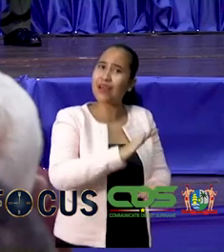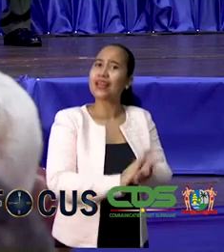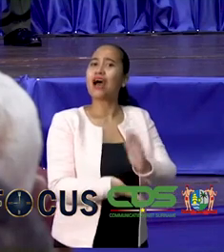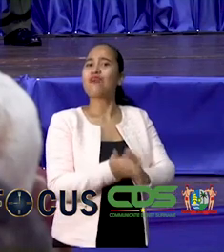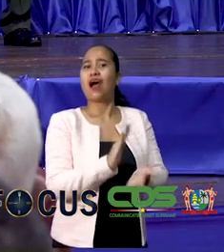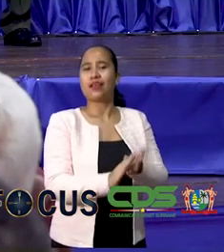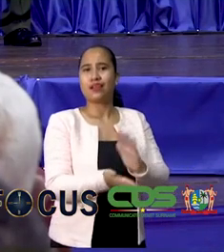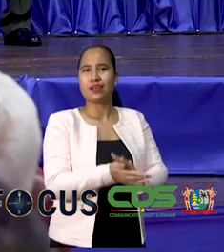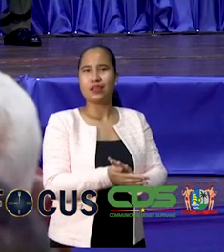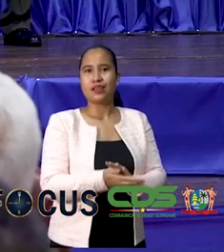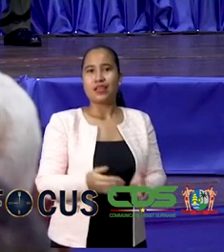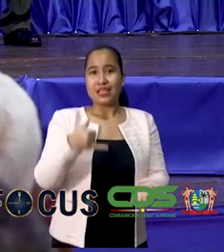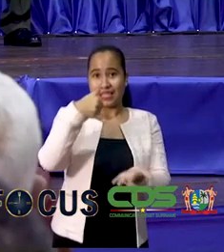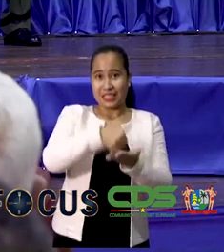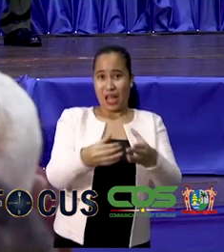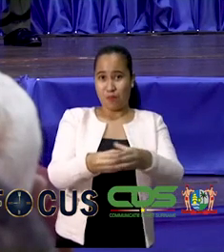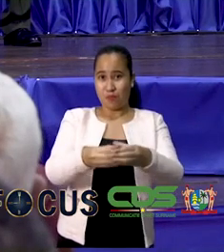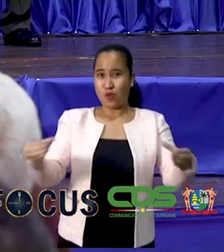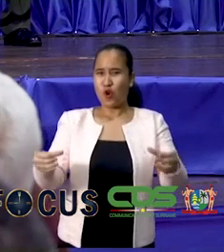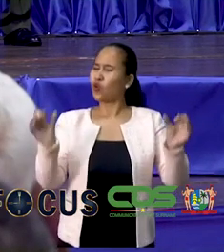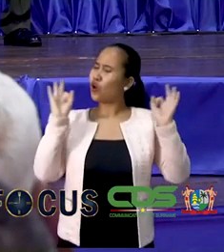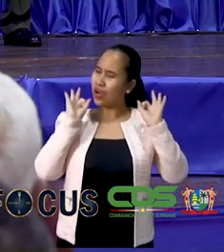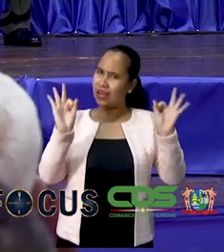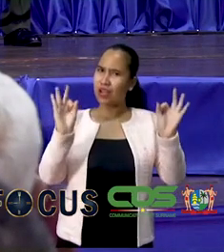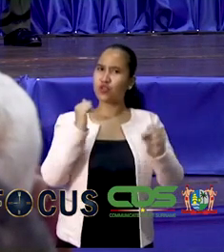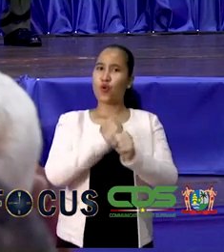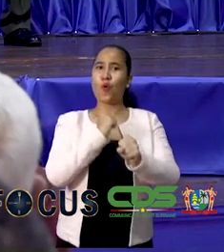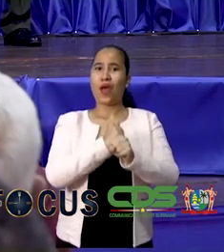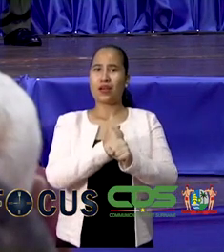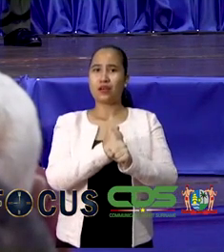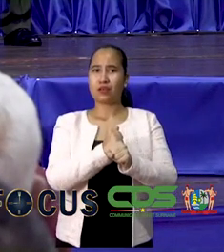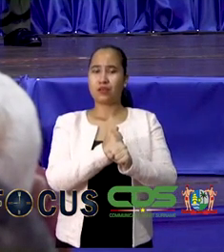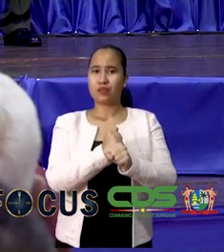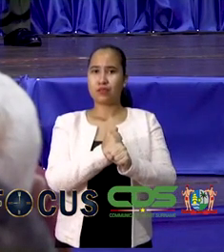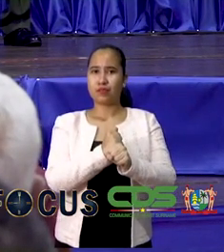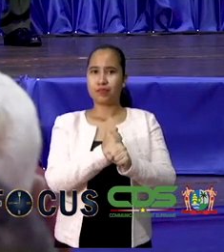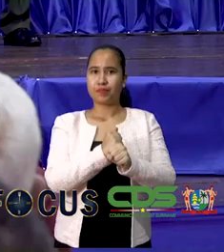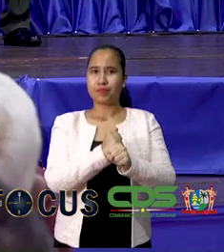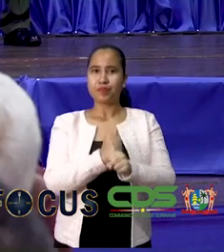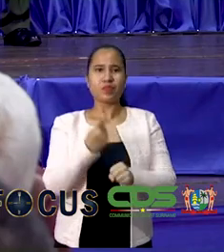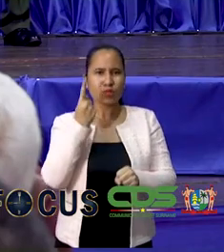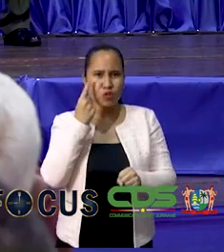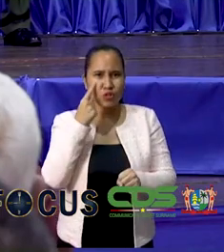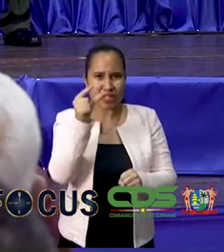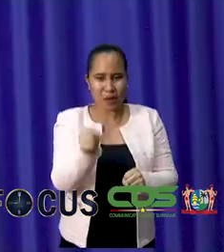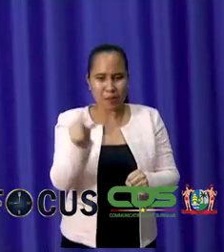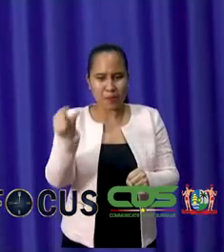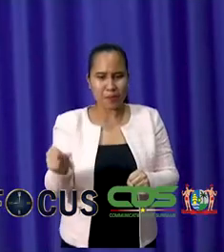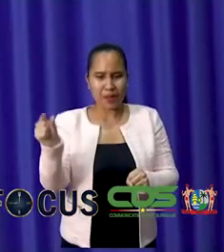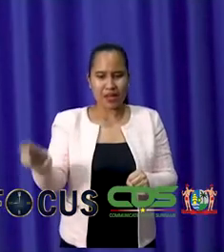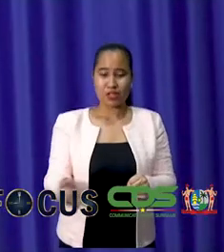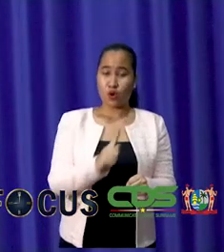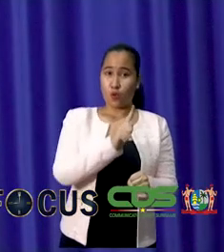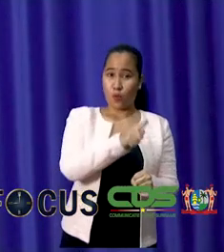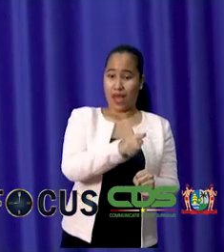dat de stembureaus correct hun werkzaamheden verrichten, dat de toezichthouders worden aangewezen die controle op de